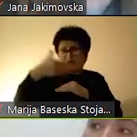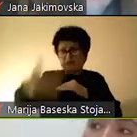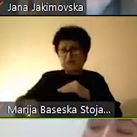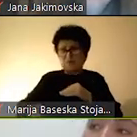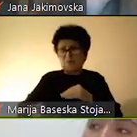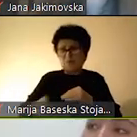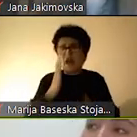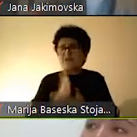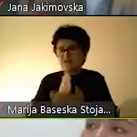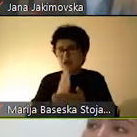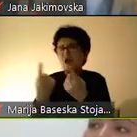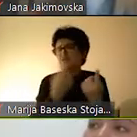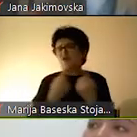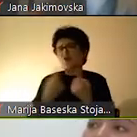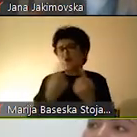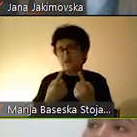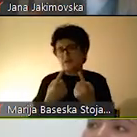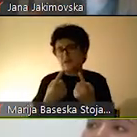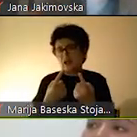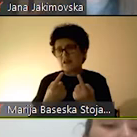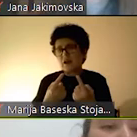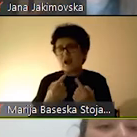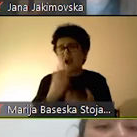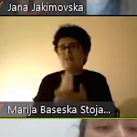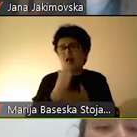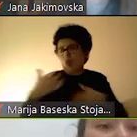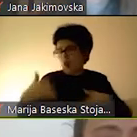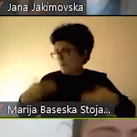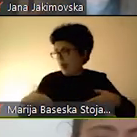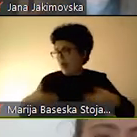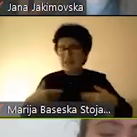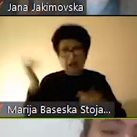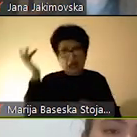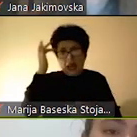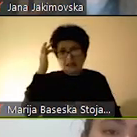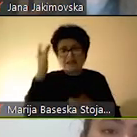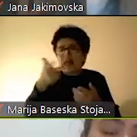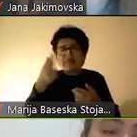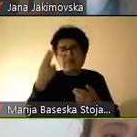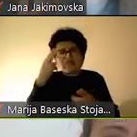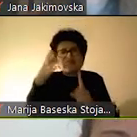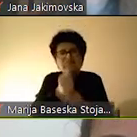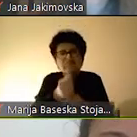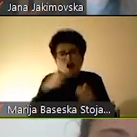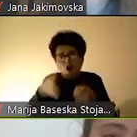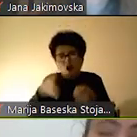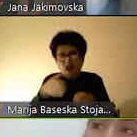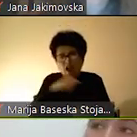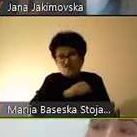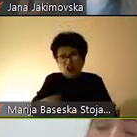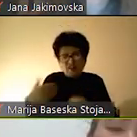Најчесто ситуацијата е да много често младите и не знаат да препознаат дека тие се жртве.